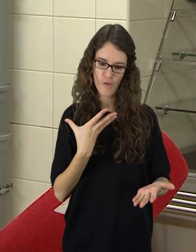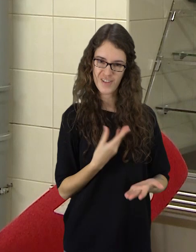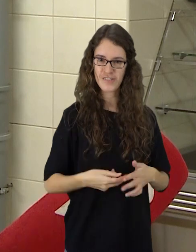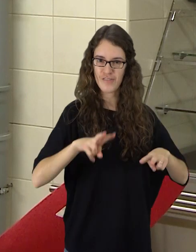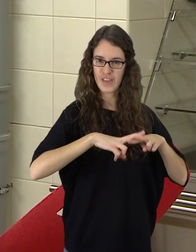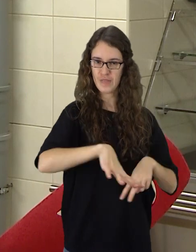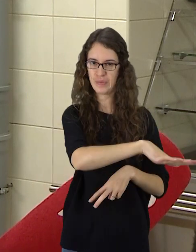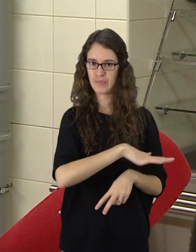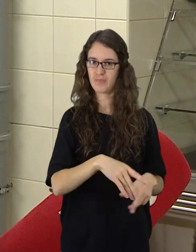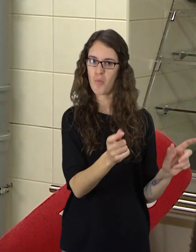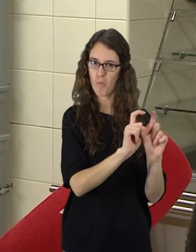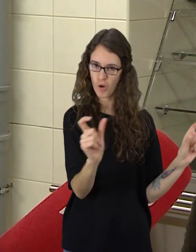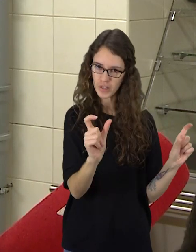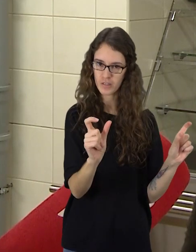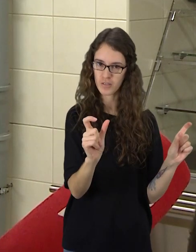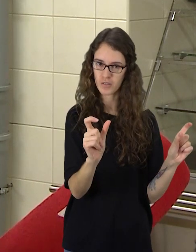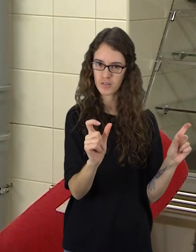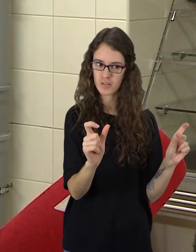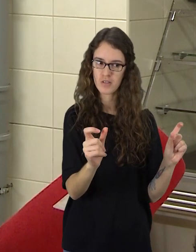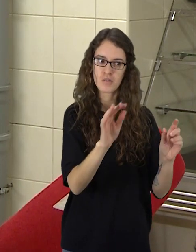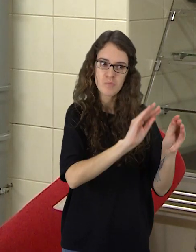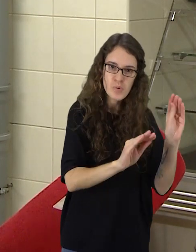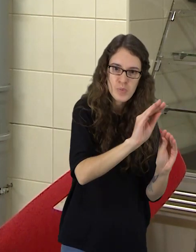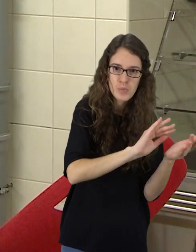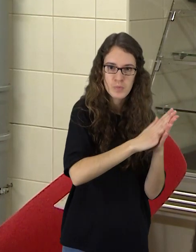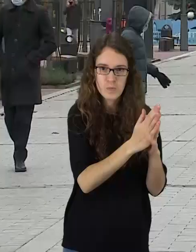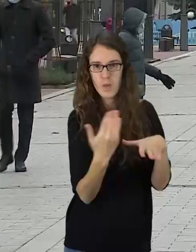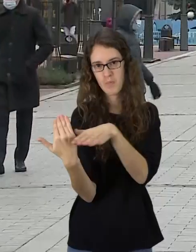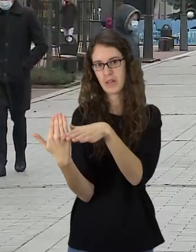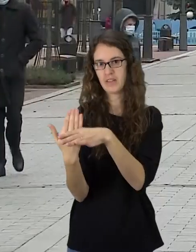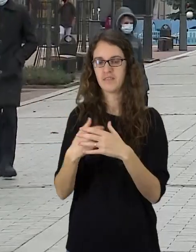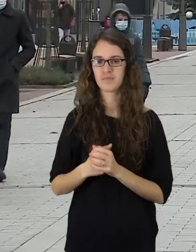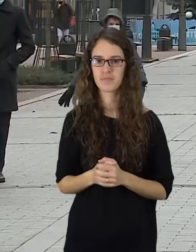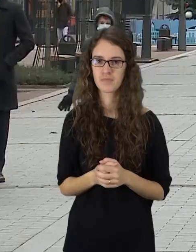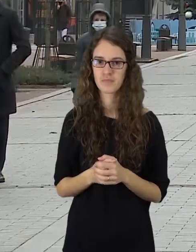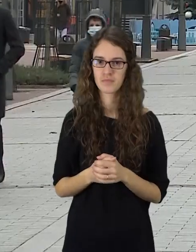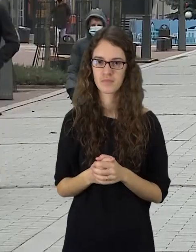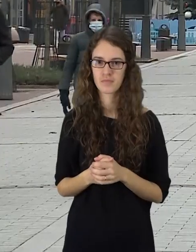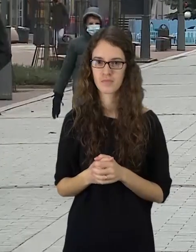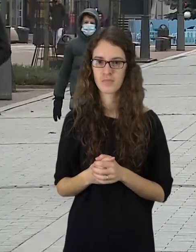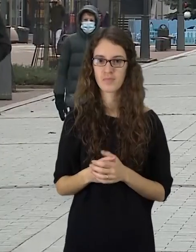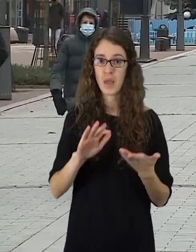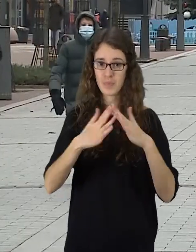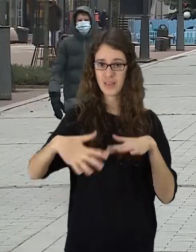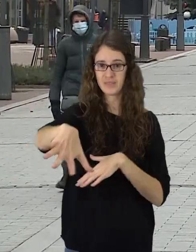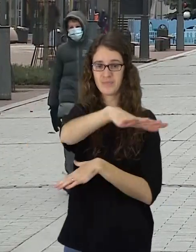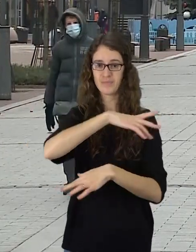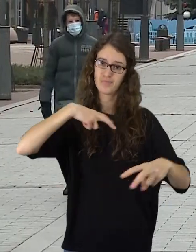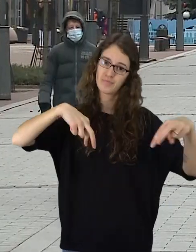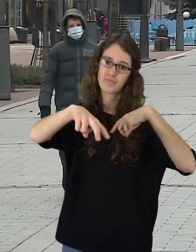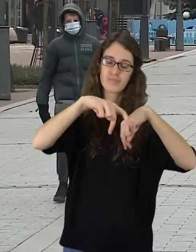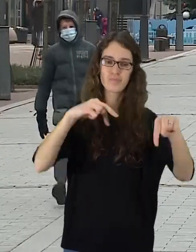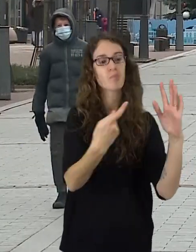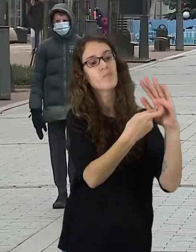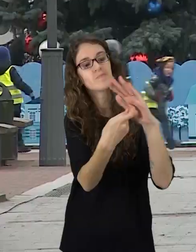vietoje galėtumėm kažkai prisidėti prie tos visos pagalbos. Pasiteiravome ir šiauliečių, kai jie mano apie